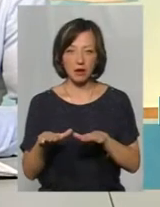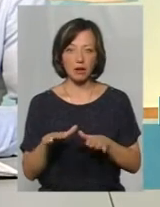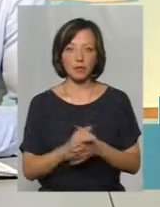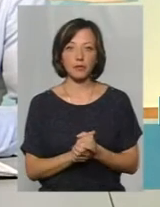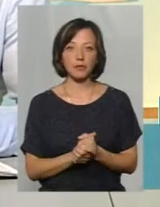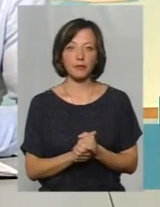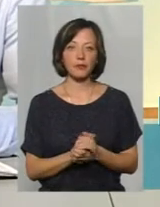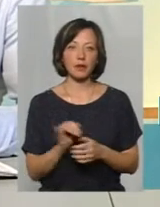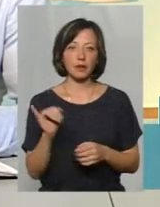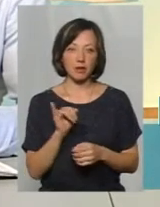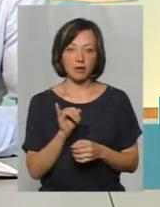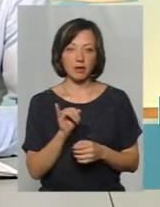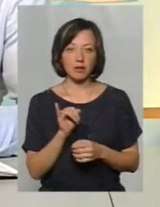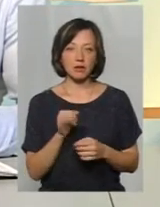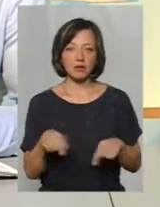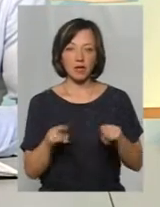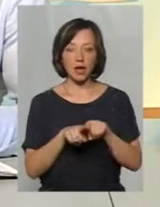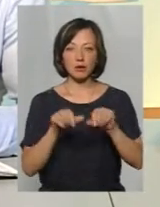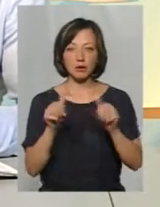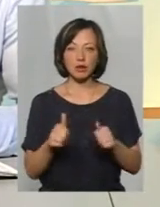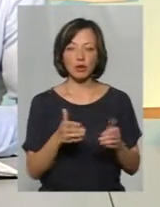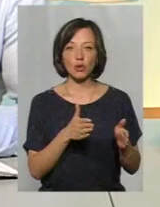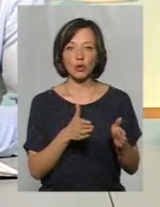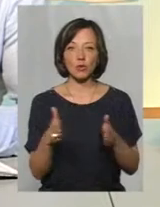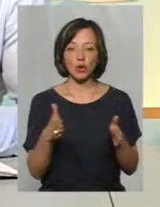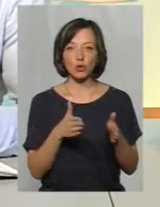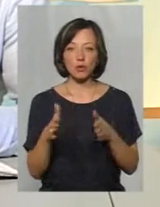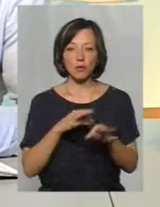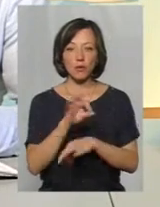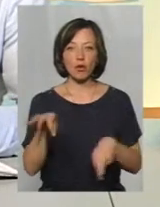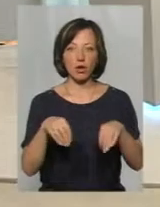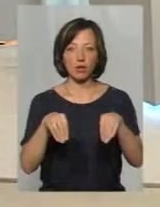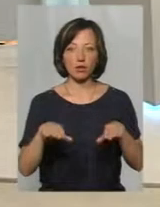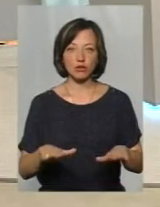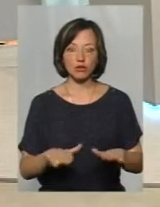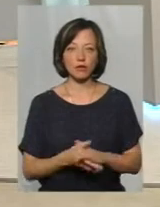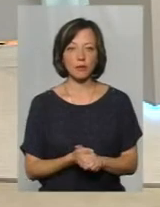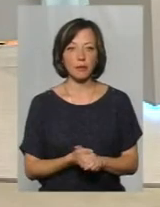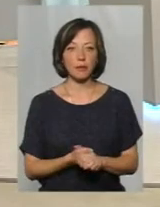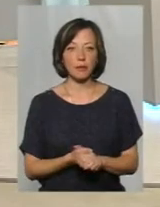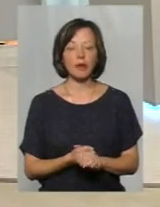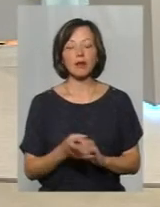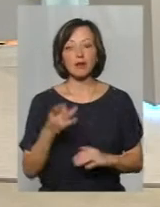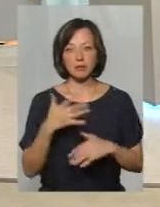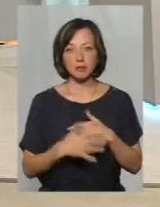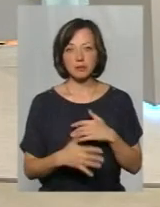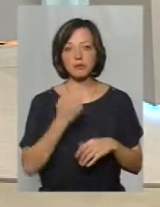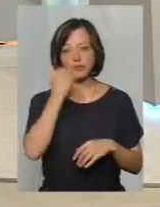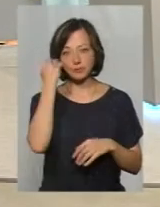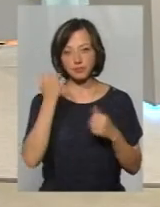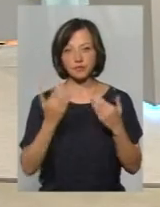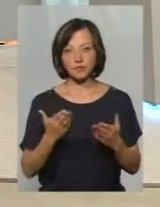І таким чином підготовлений проєкт рішення. Дякую, пані Наталі.